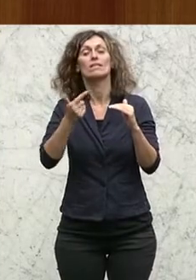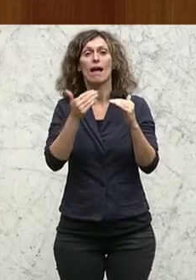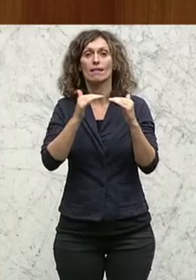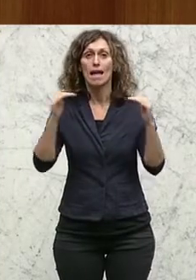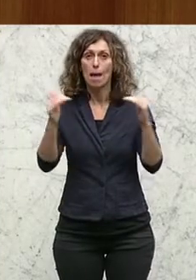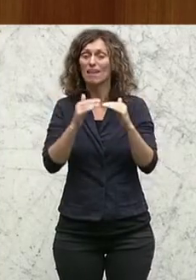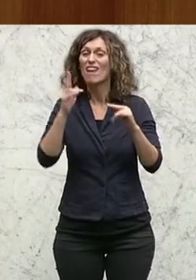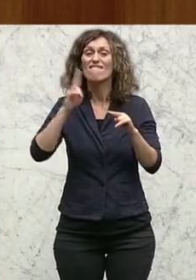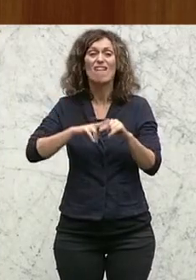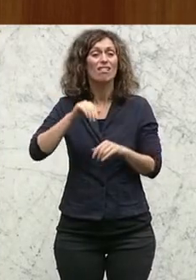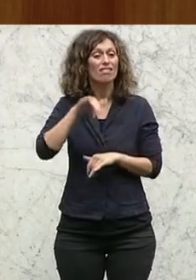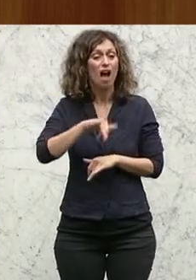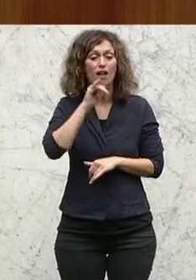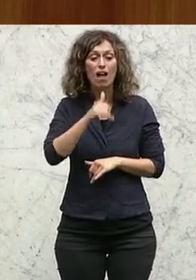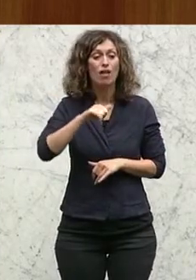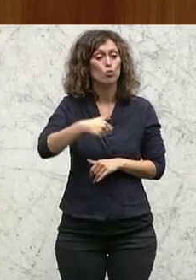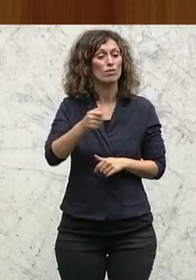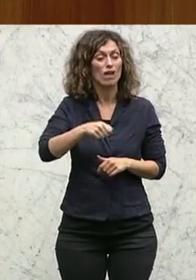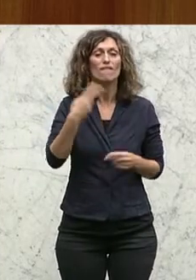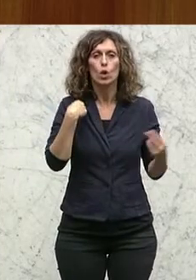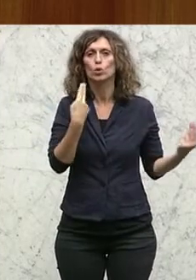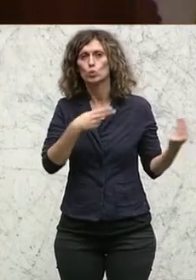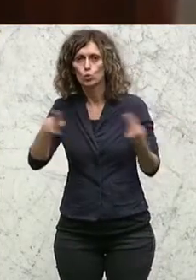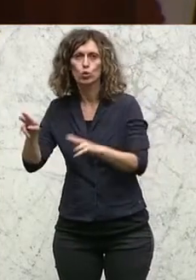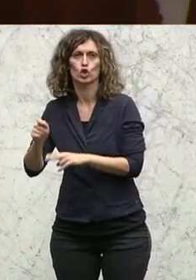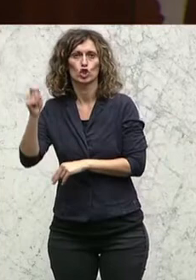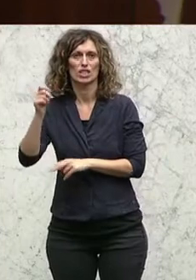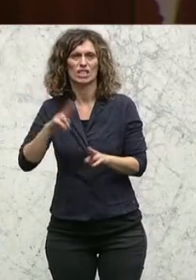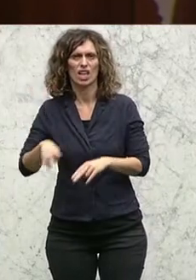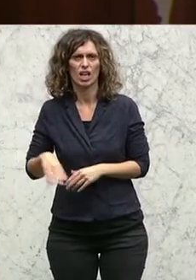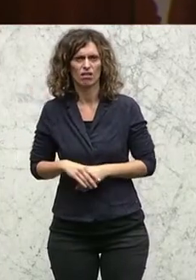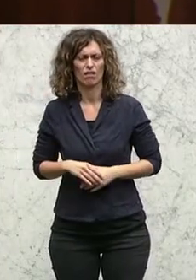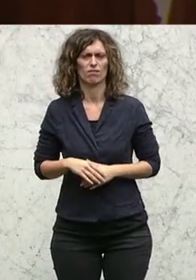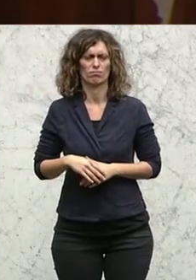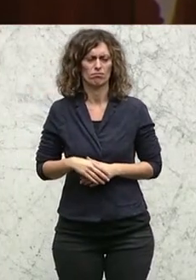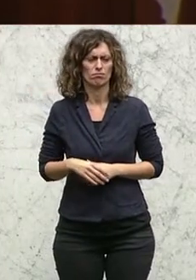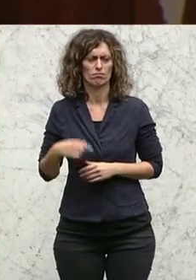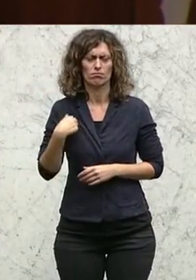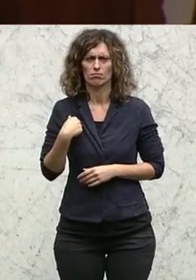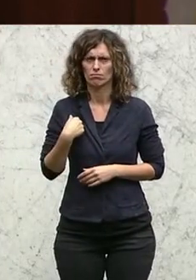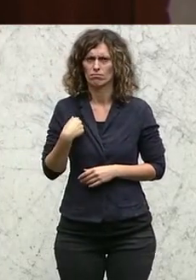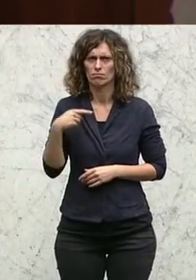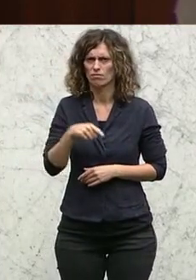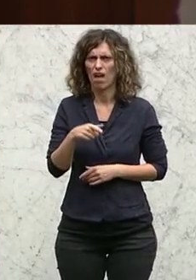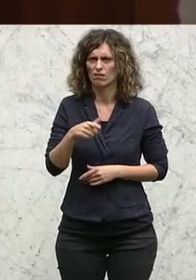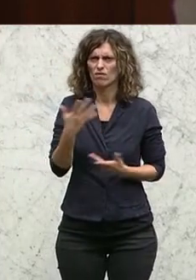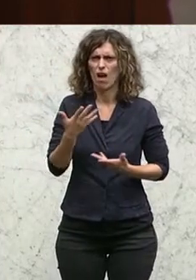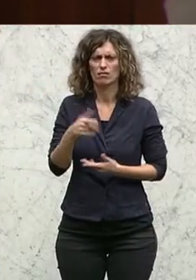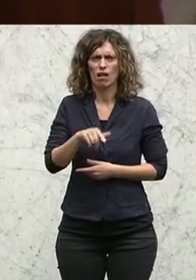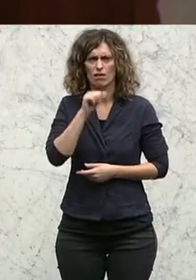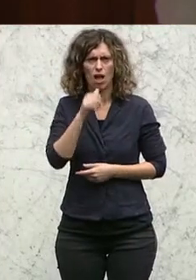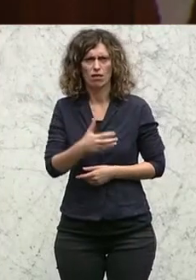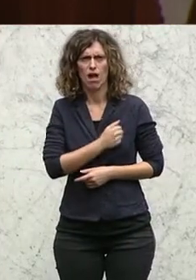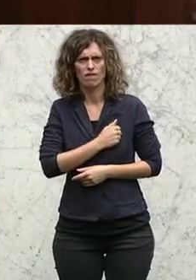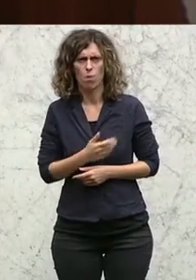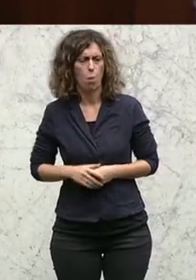wenn nicht ausjudifiziert, endet wieder bei den Schiedsgerichten. Na, was war das meines Erachtens für ein Erfolg? Ich glaube, das